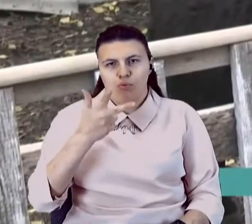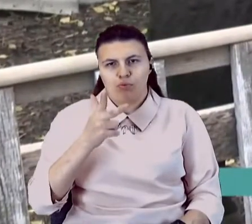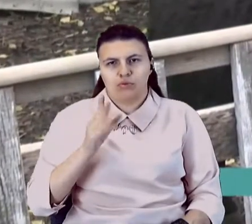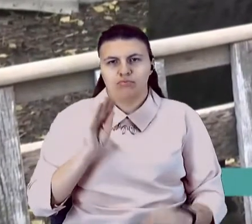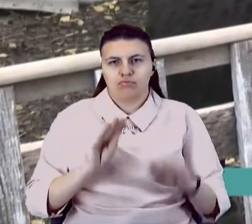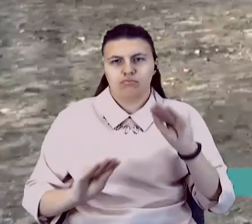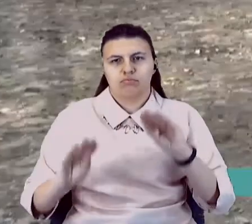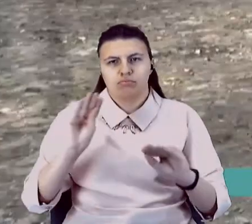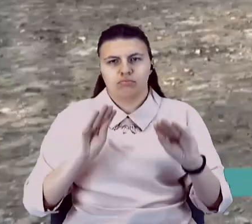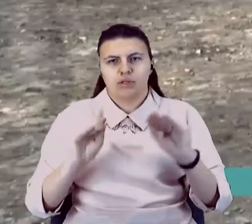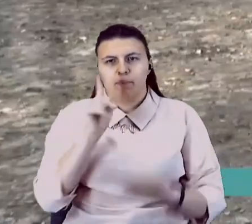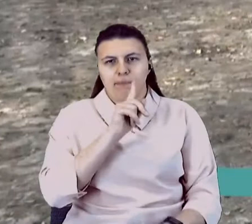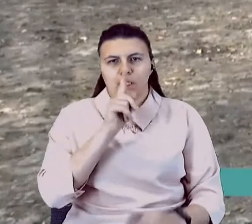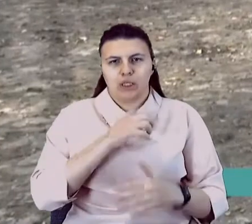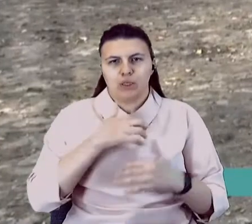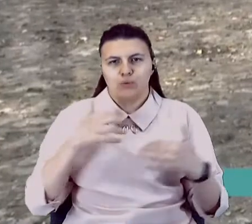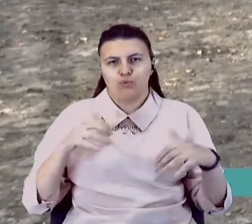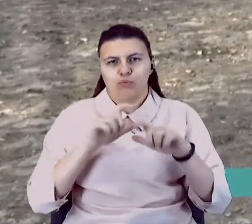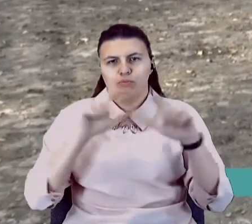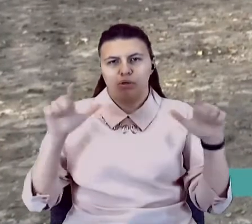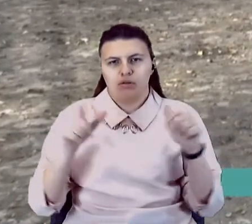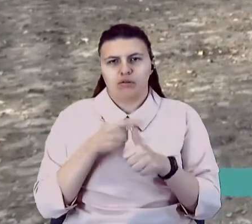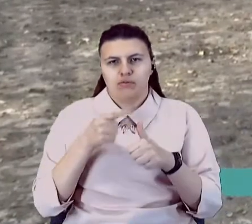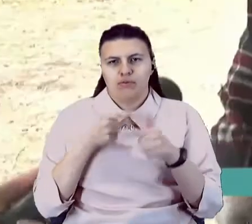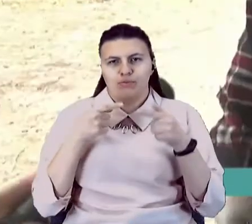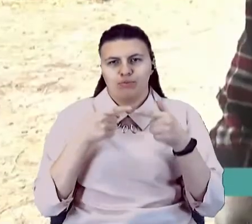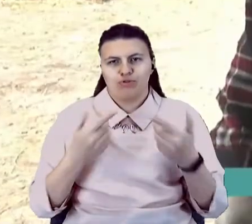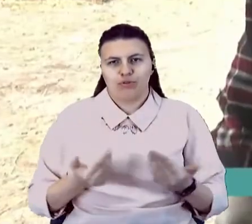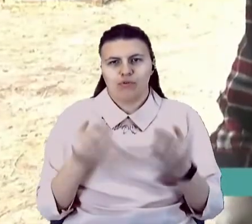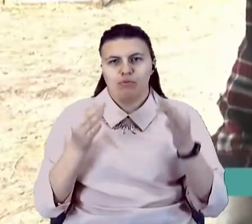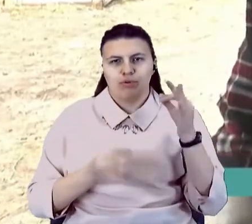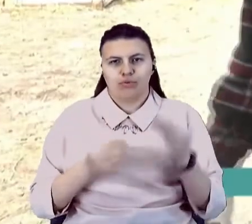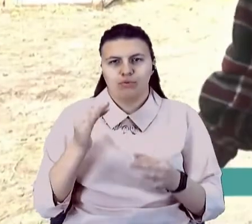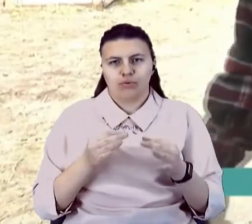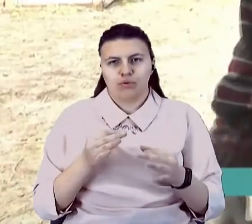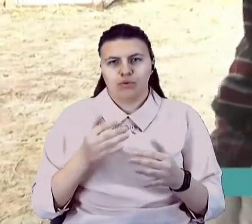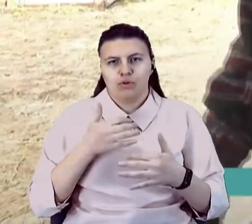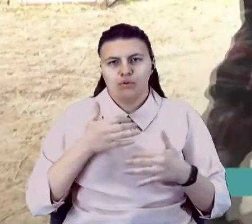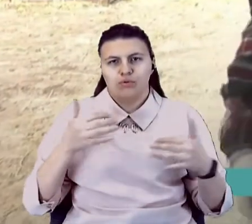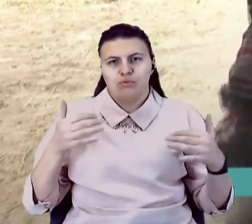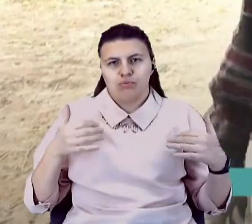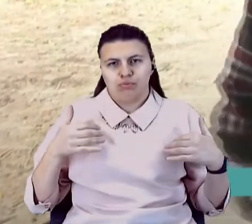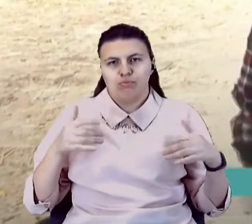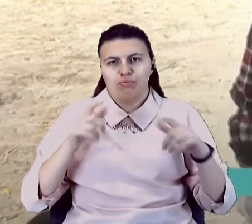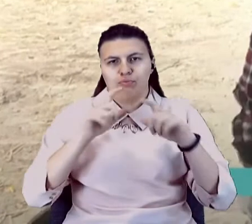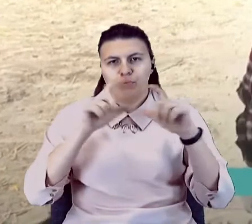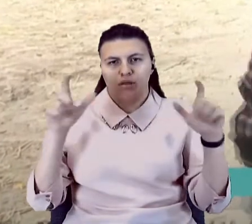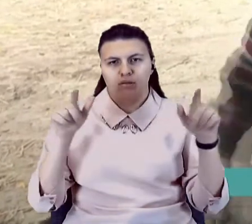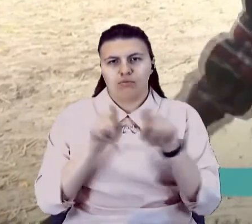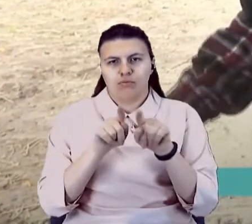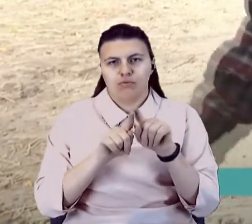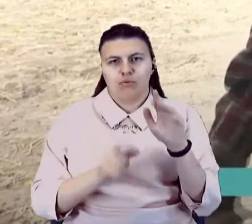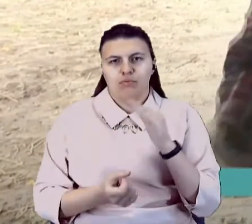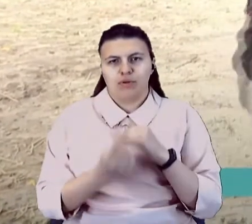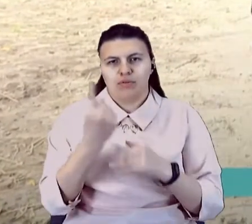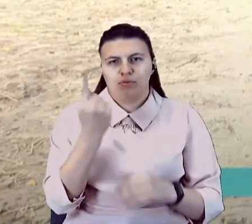мінізоопарк. Називає його куточком живої природи. Зоопарк, як таковий, з'явився тиждень тому. А